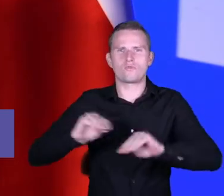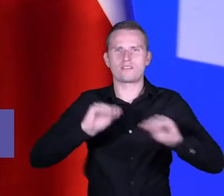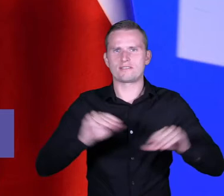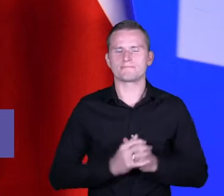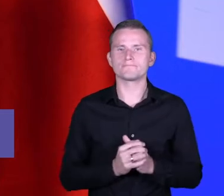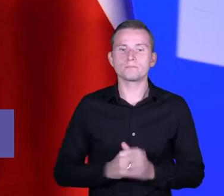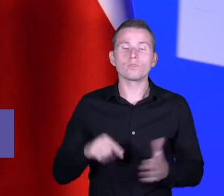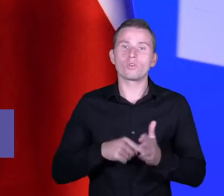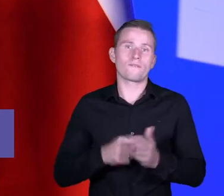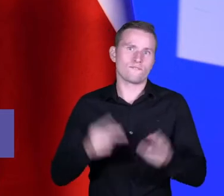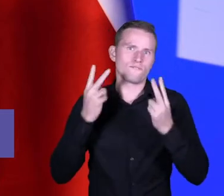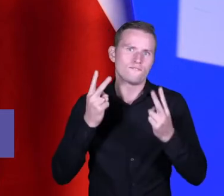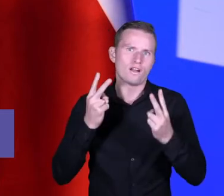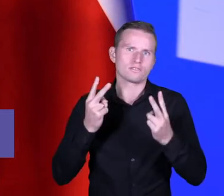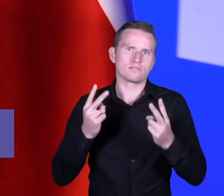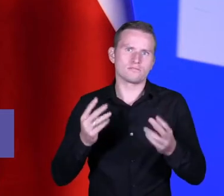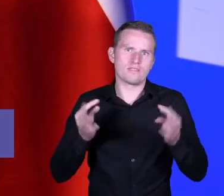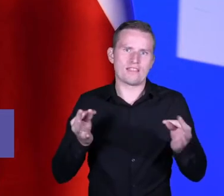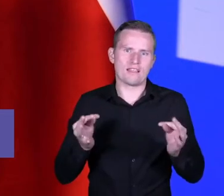Dzień dobry.